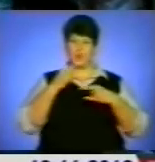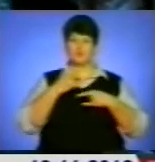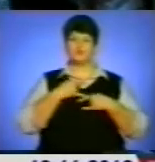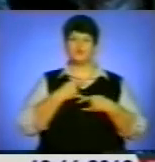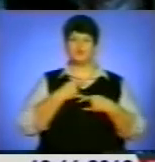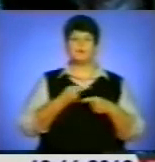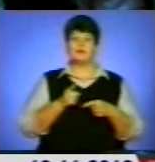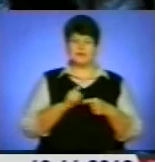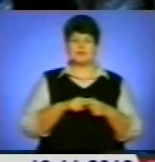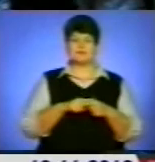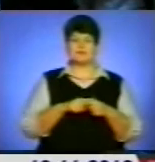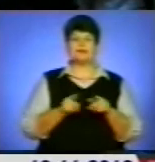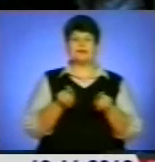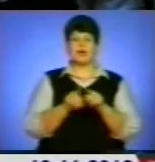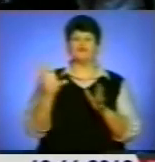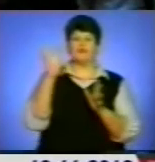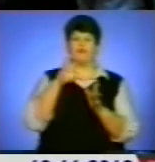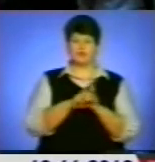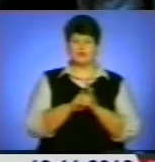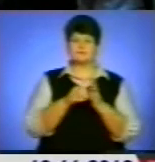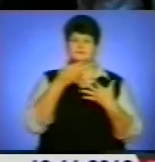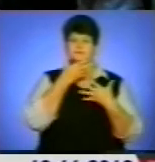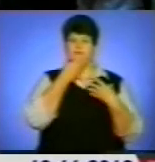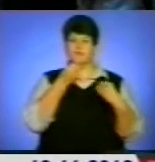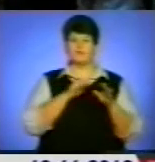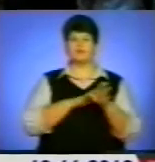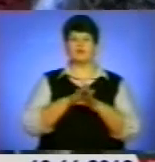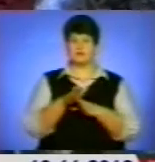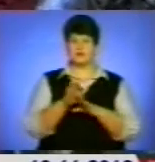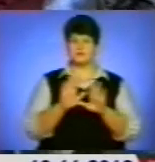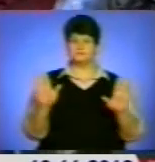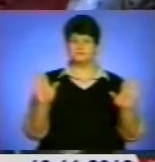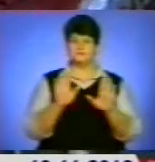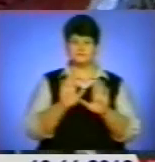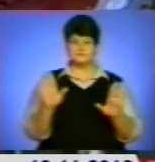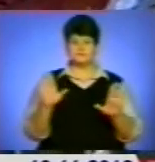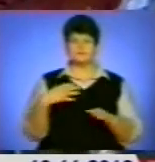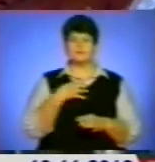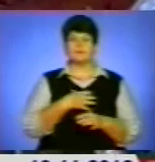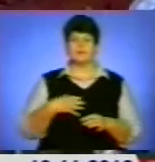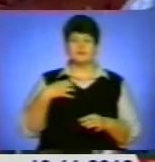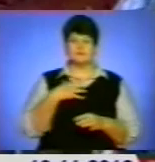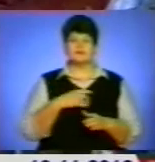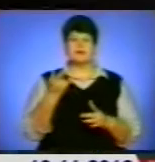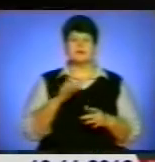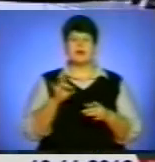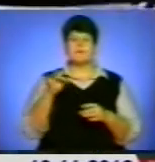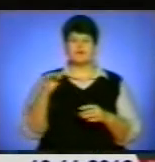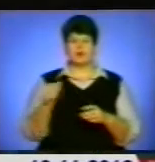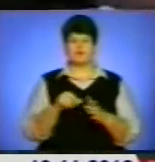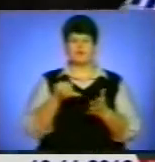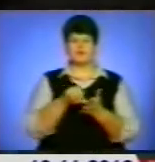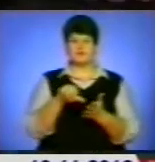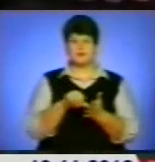це також вносить елементи в виконання пісні. Надзвичайно важливо, із яким репертуаром виступати, вважає